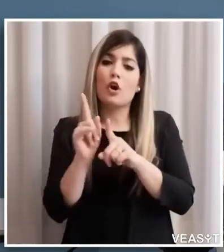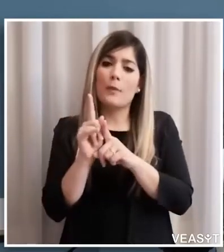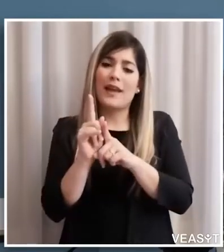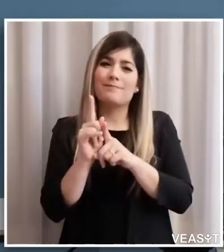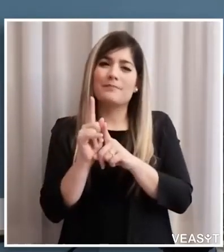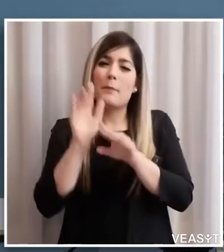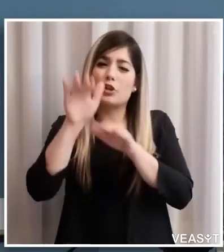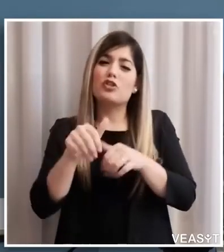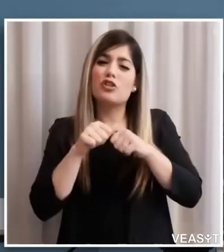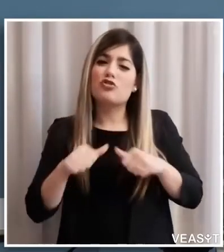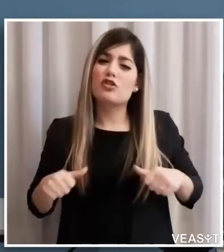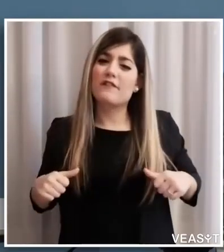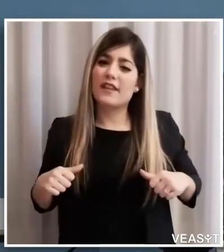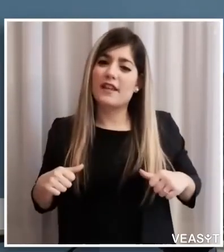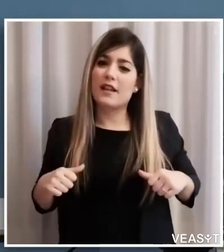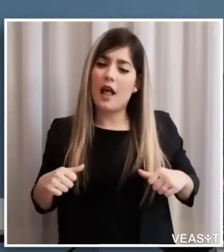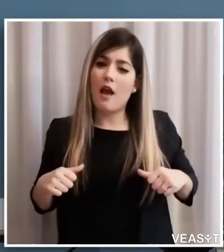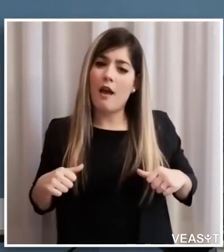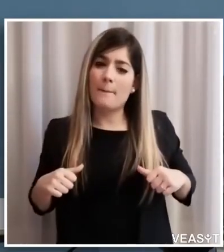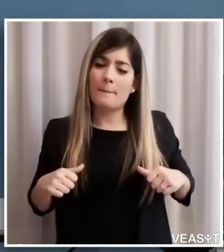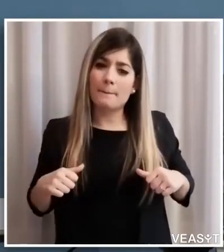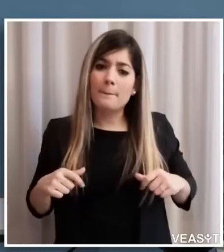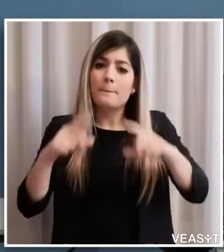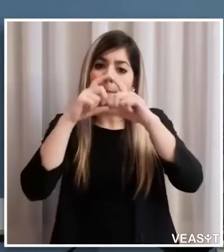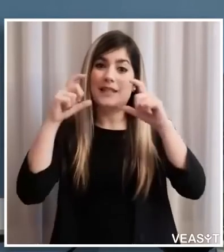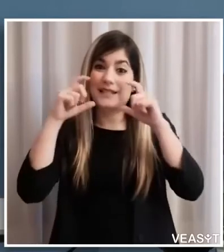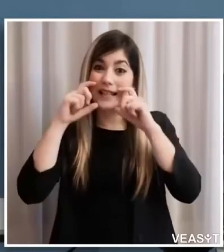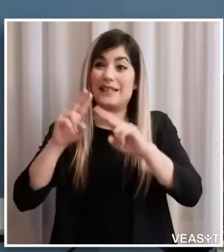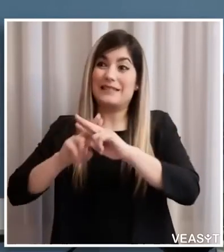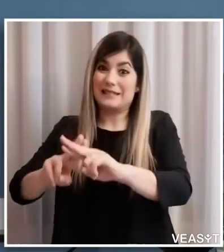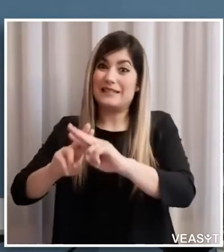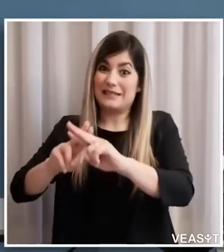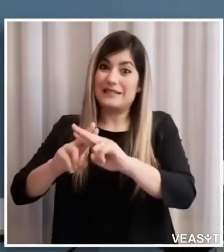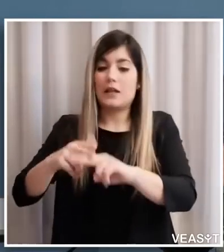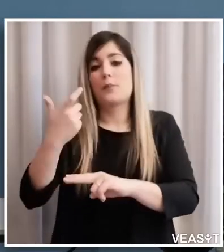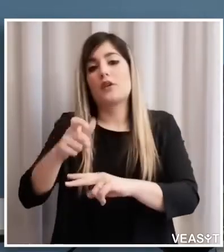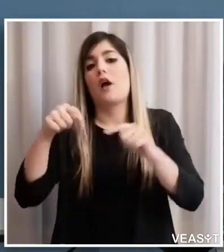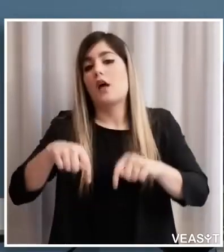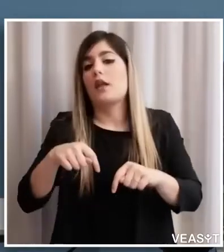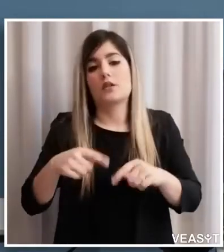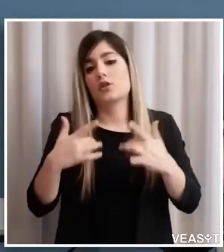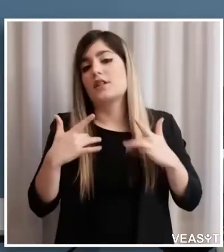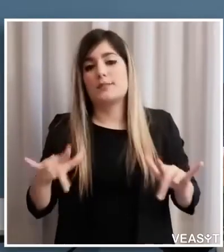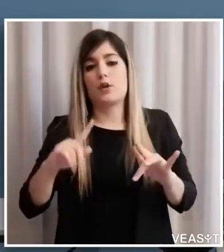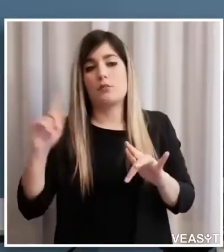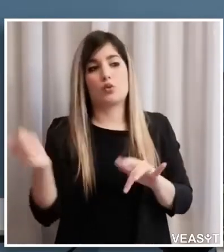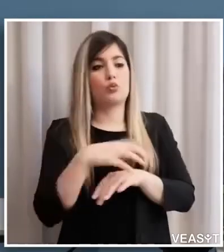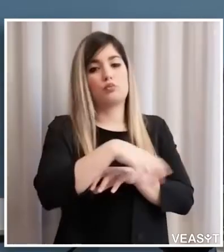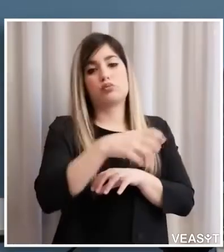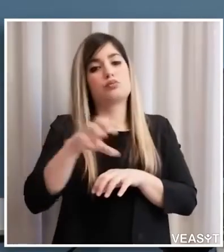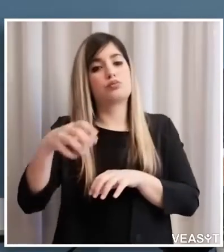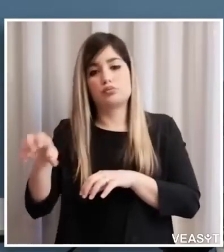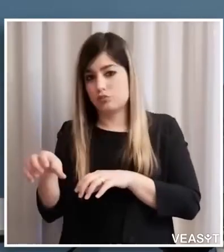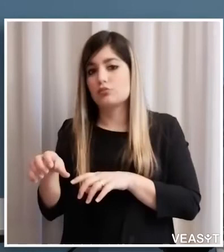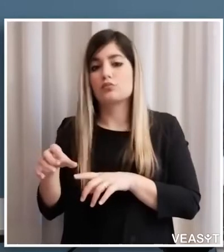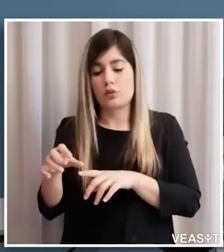della requisizione di tutte le mascherine perché ormai dovrebbero essere a disposizione perciò bisogna anche ammettere che sia anche il mondo privato